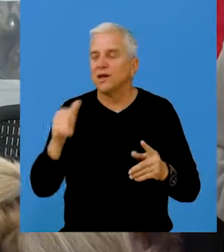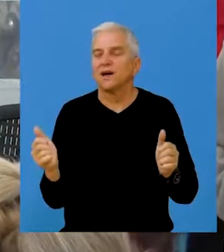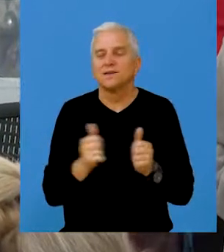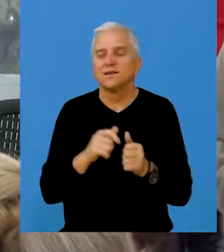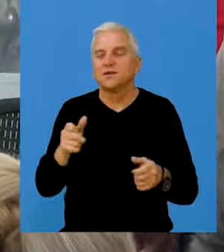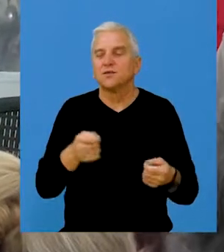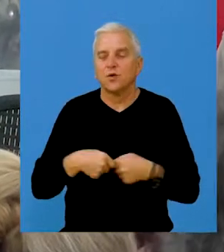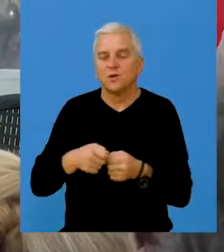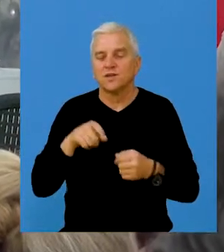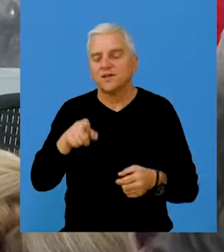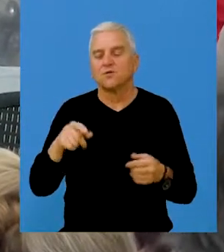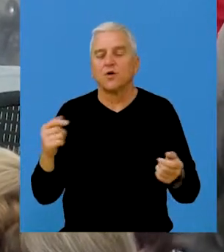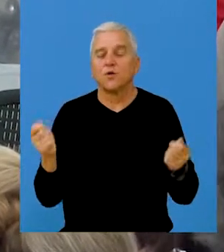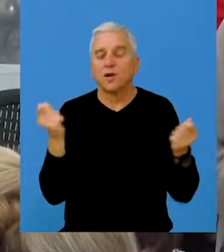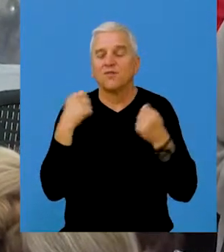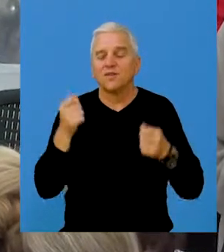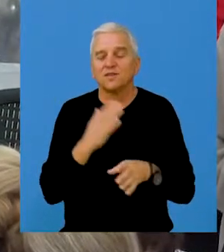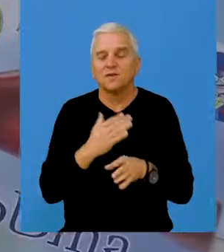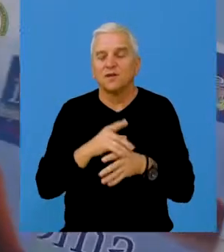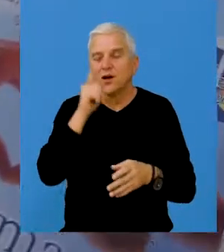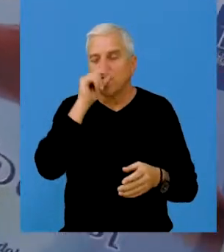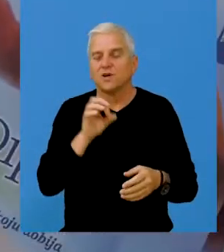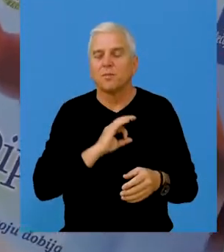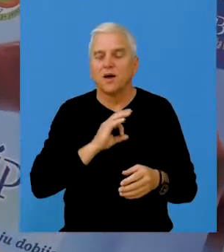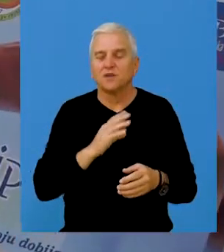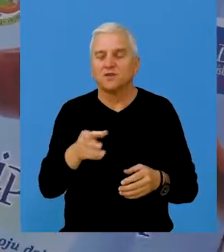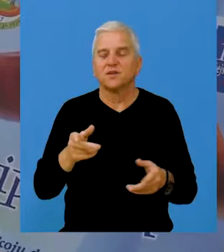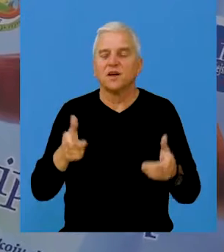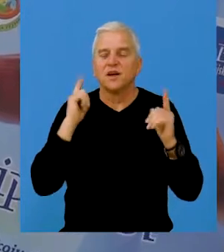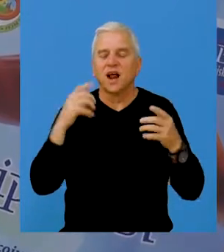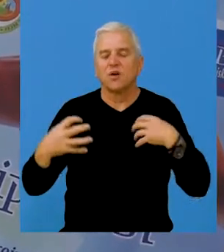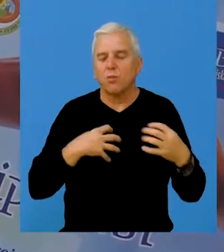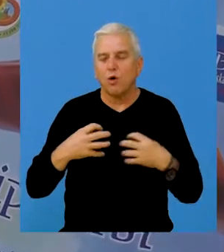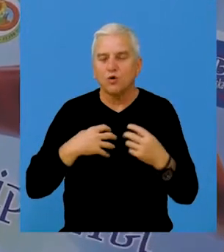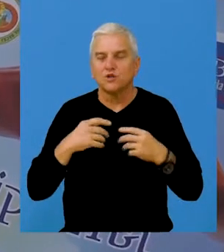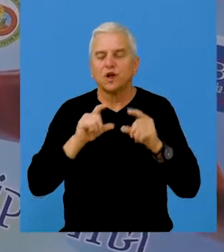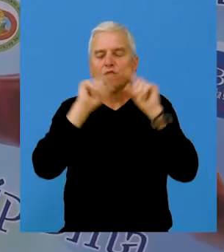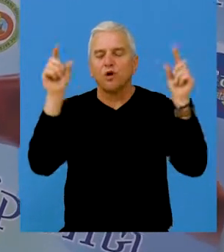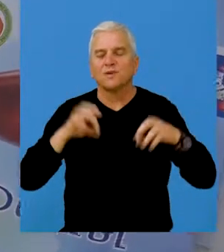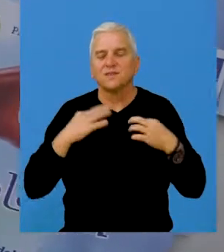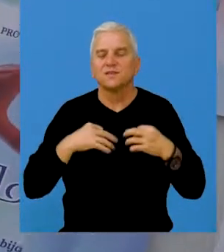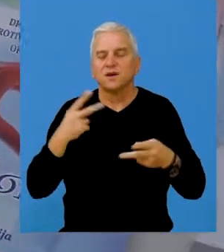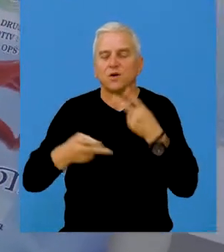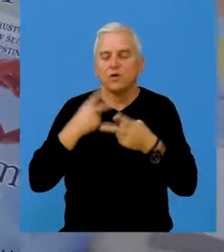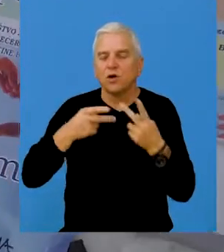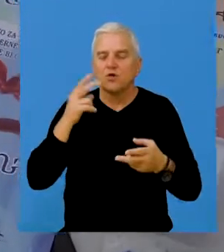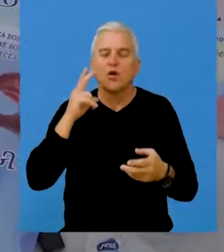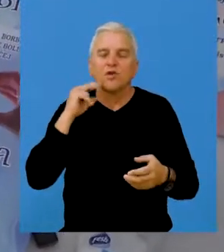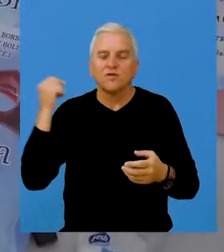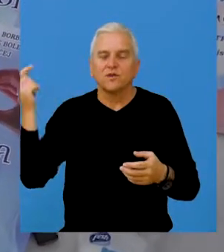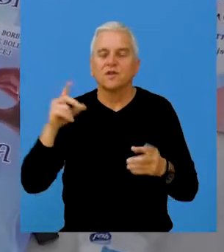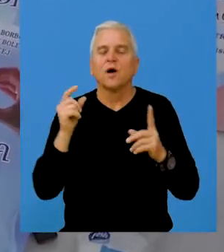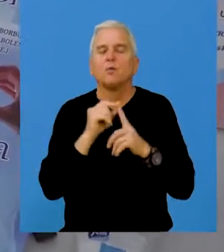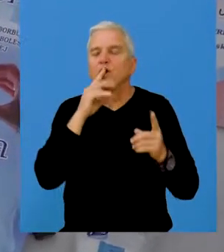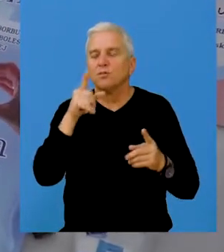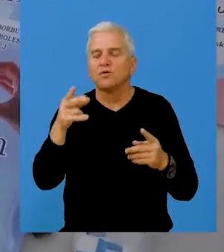Sturije. Pored njih organizaciju ovog događaja pomogli su i opština Bečej, gradsko pozorište, dom zdravlja, kontroling